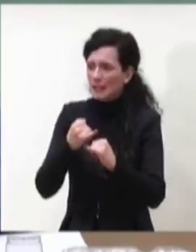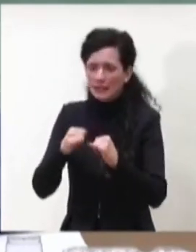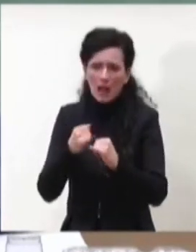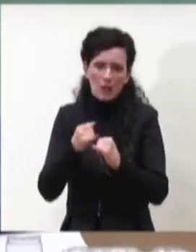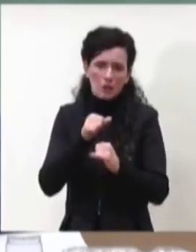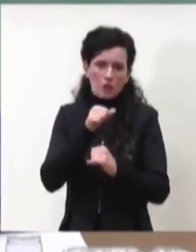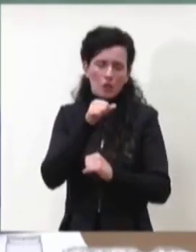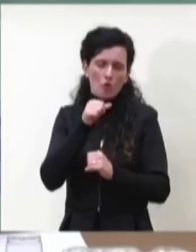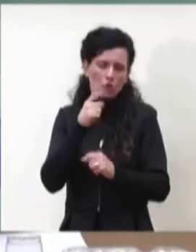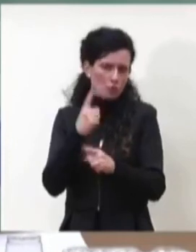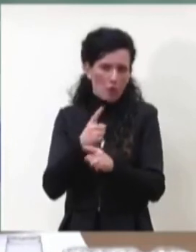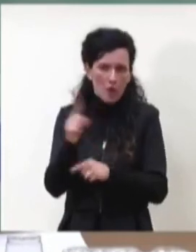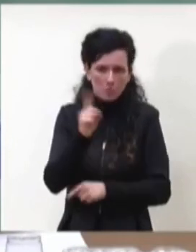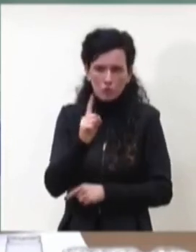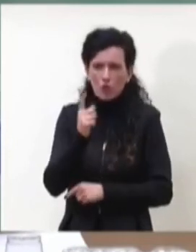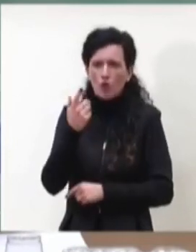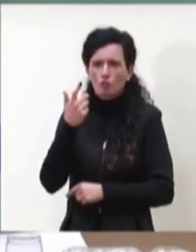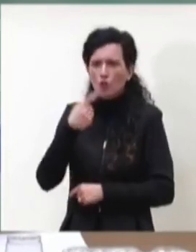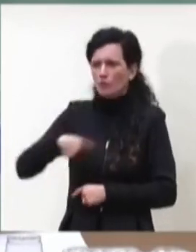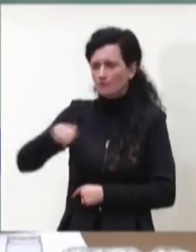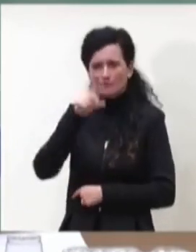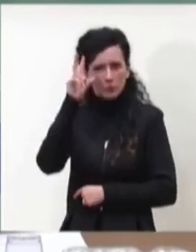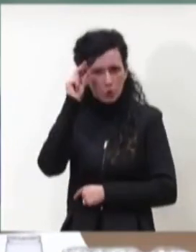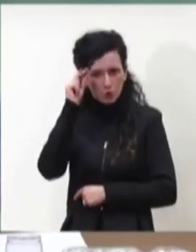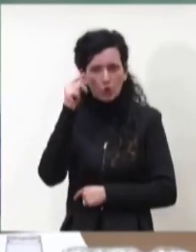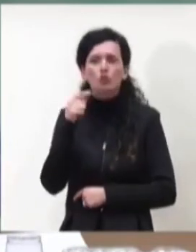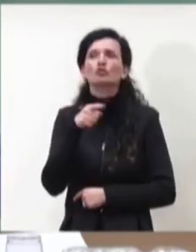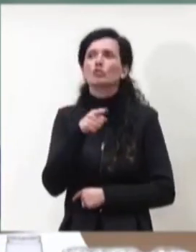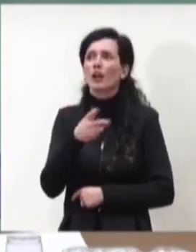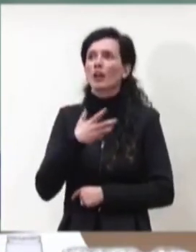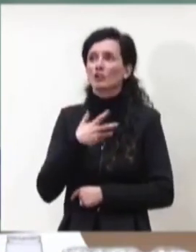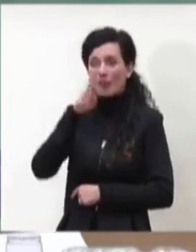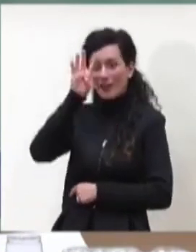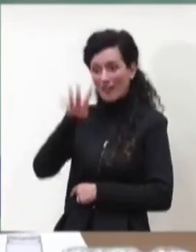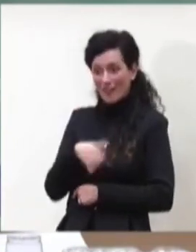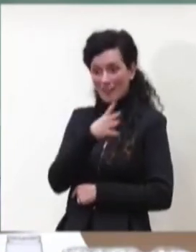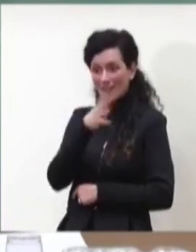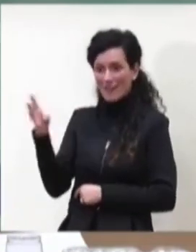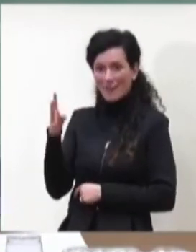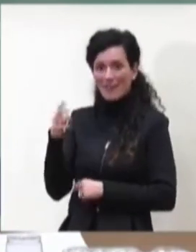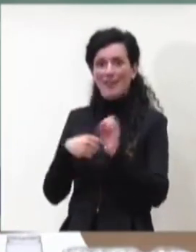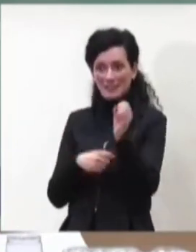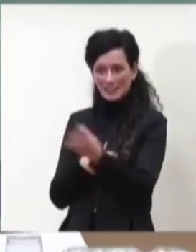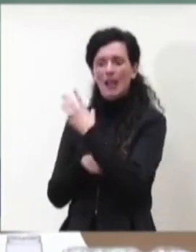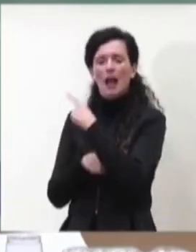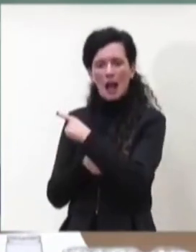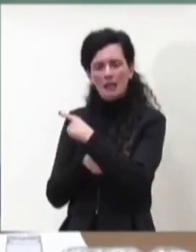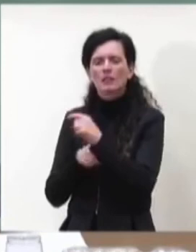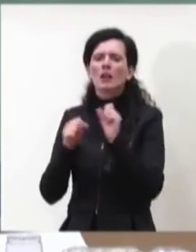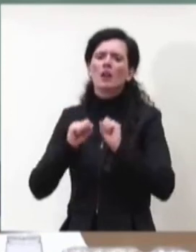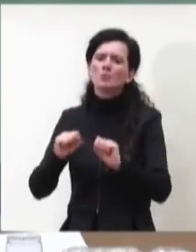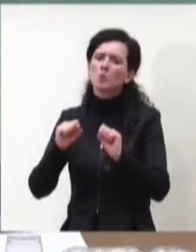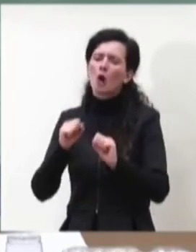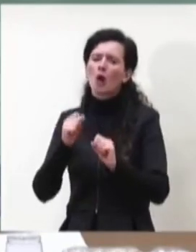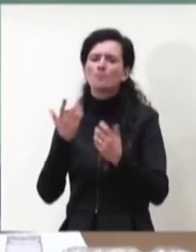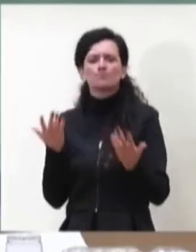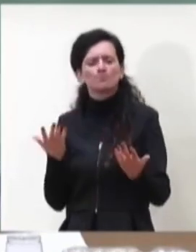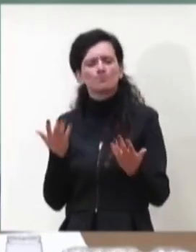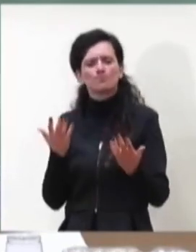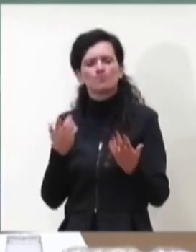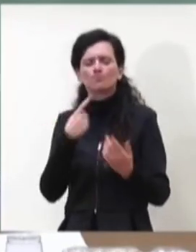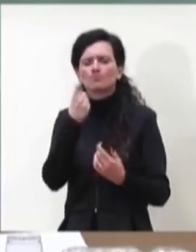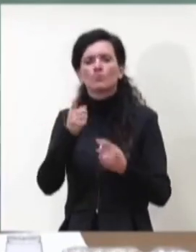conosciamo. Questa è in qualche modo la rappresentazione, vedete che dal punto di vista generale ci troviamo in una